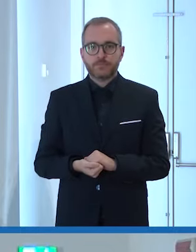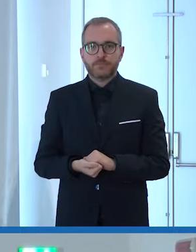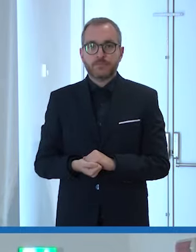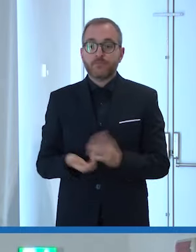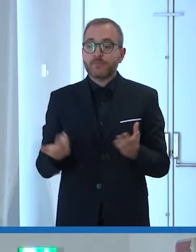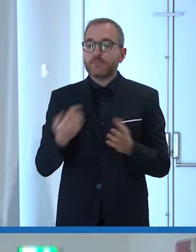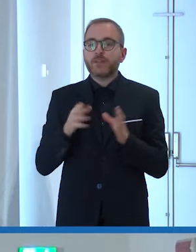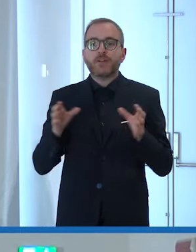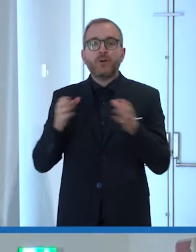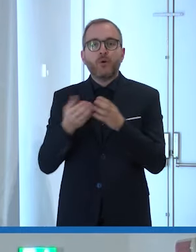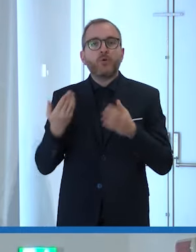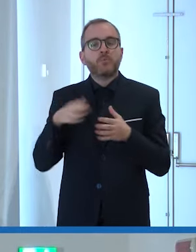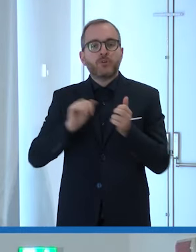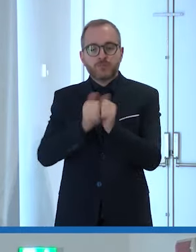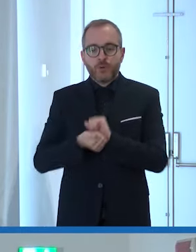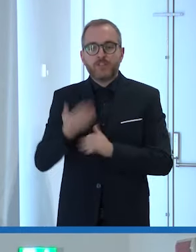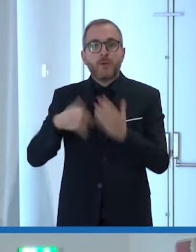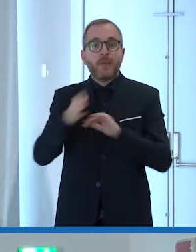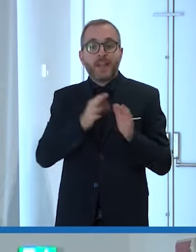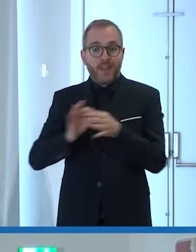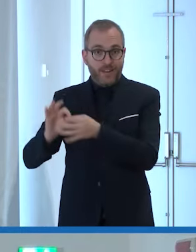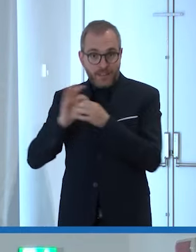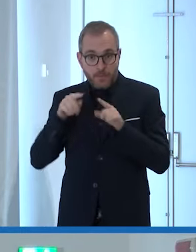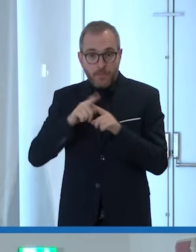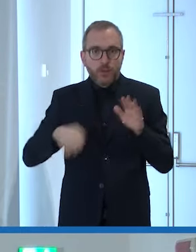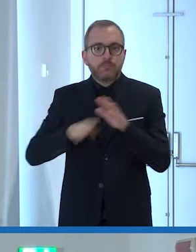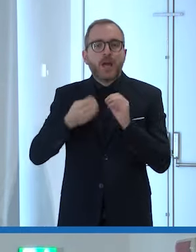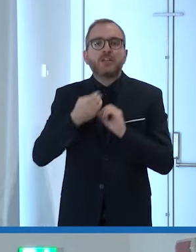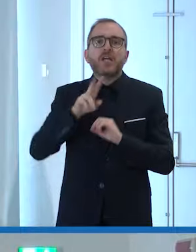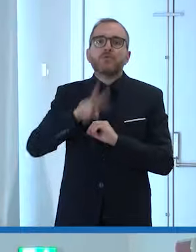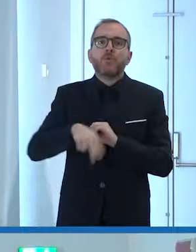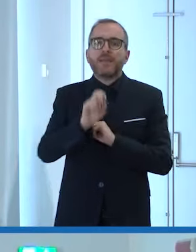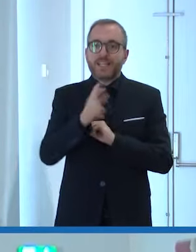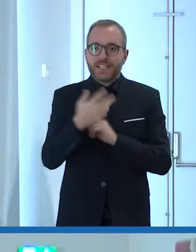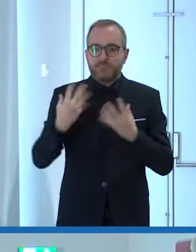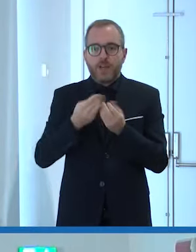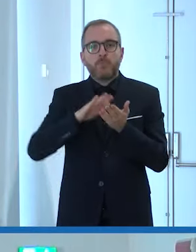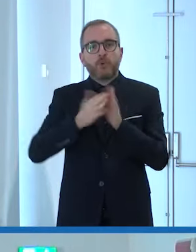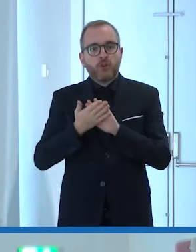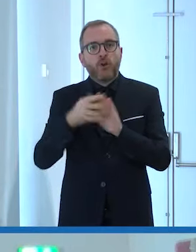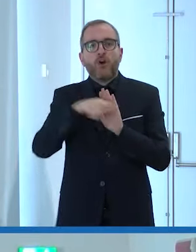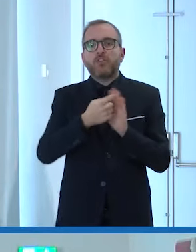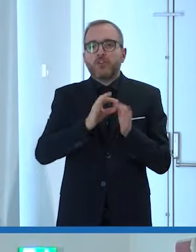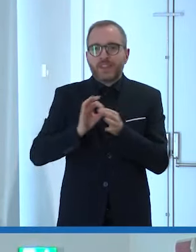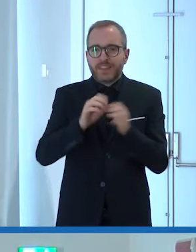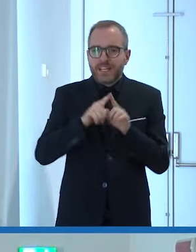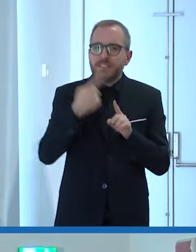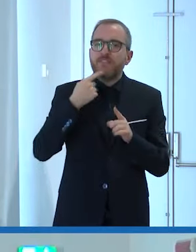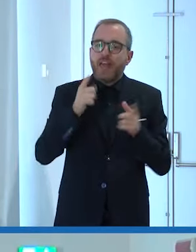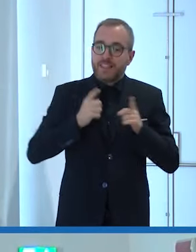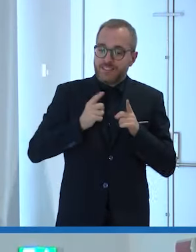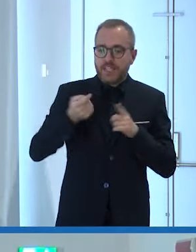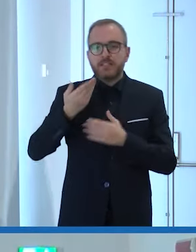Il gruppo sportivo paralimpico della difesa nasce nel 2013 da un protocollo di intesa fra la difesa e il comitato italiano